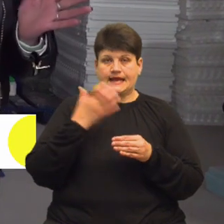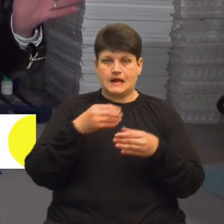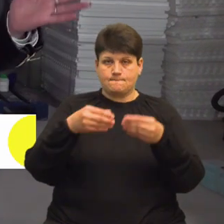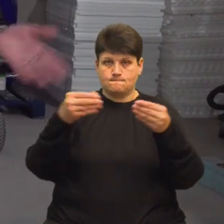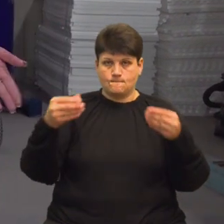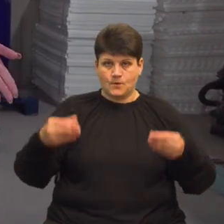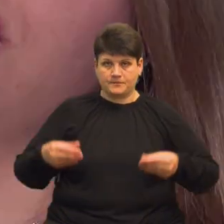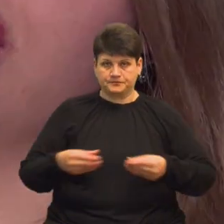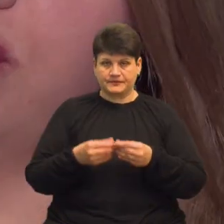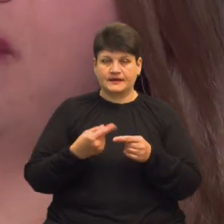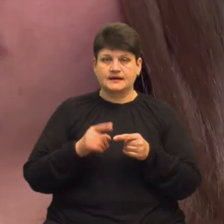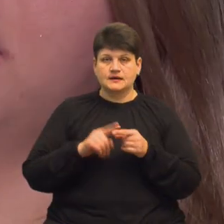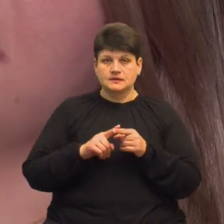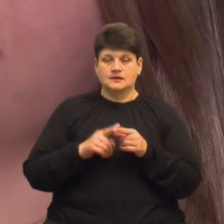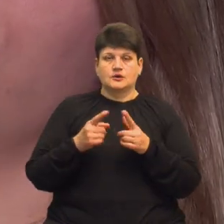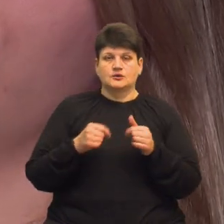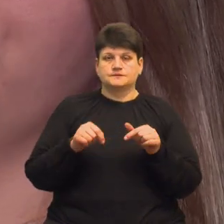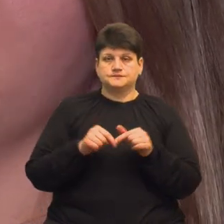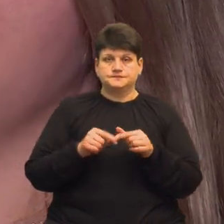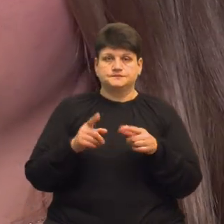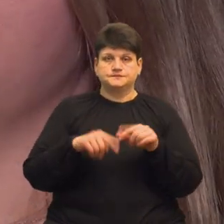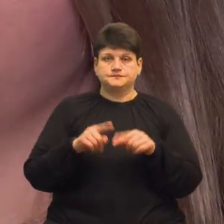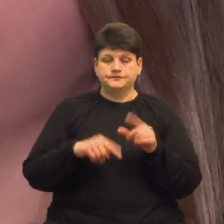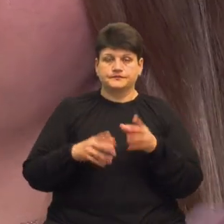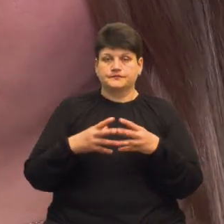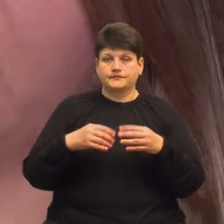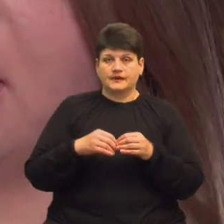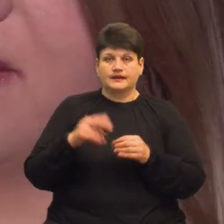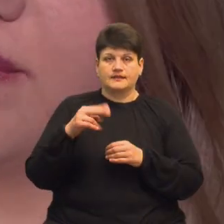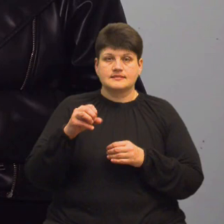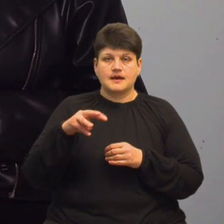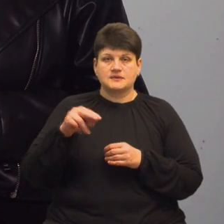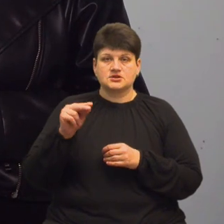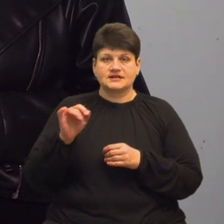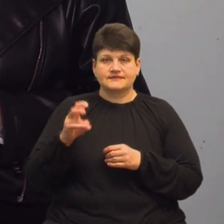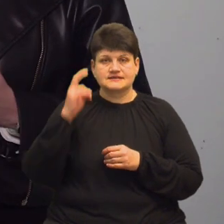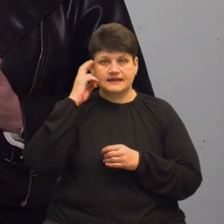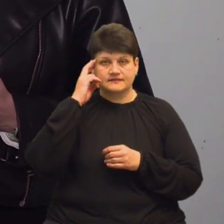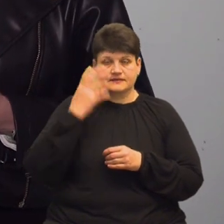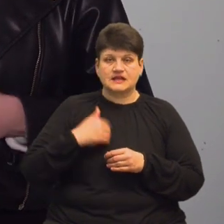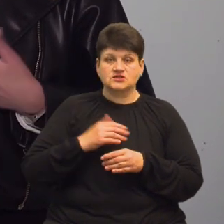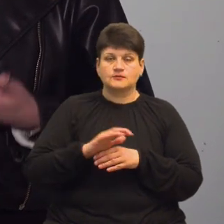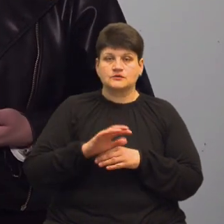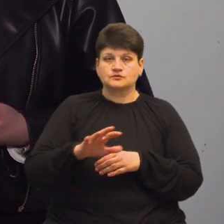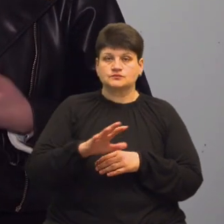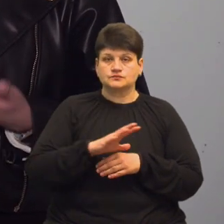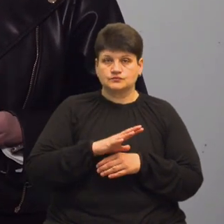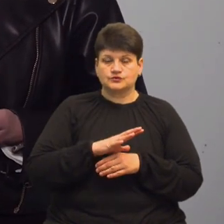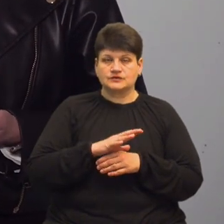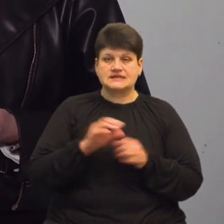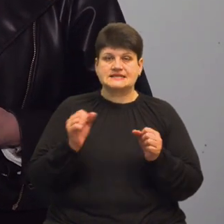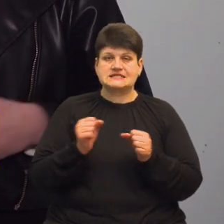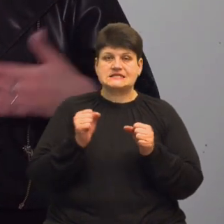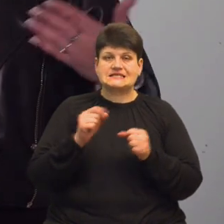Ірини Демченків з Києва. До Тернополя вони переїхали на початку війни, розповідає жінка. Наше виробництво знаходилося в Зазим'ї, це під